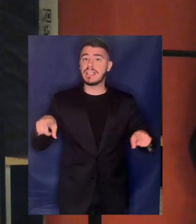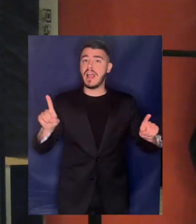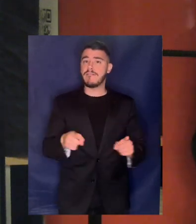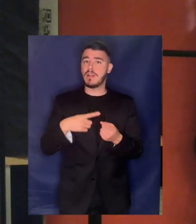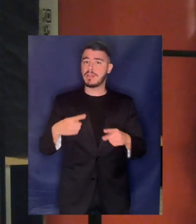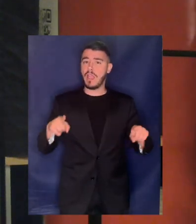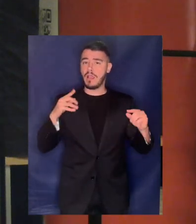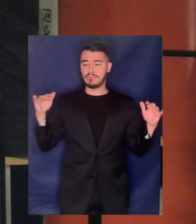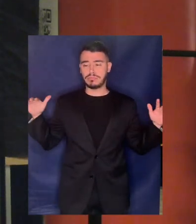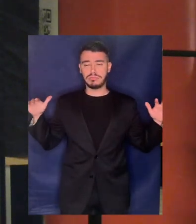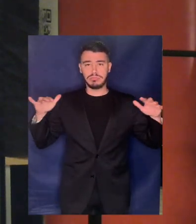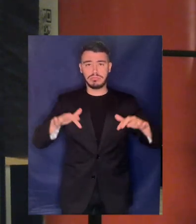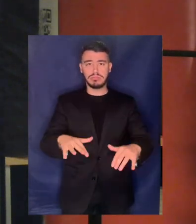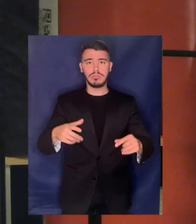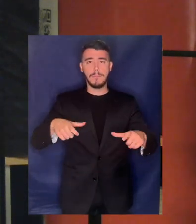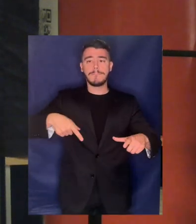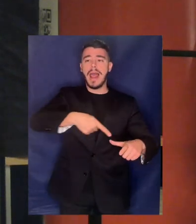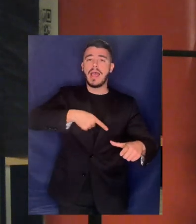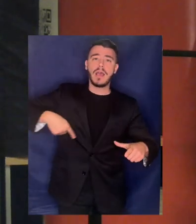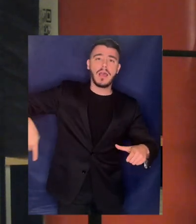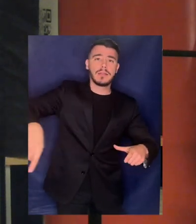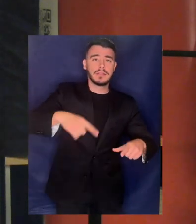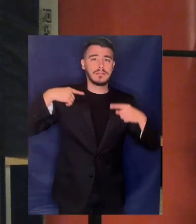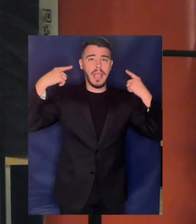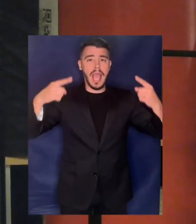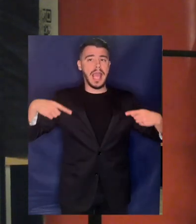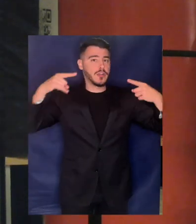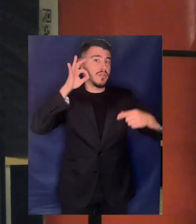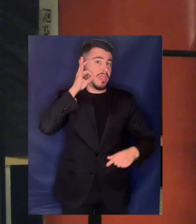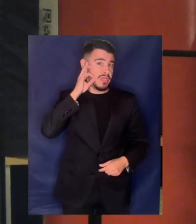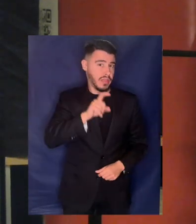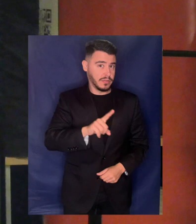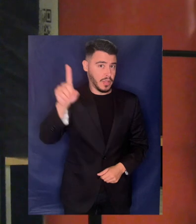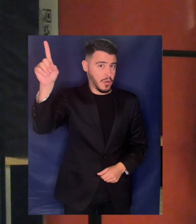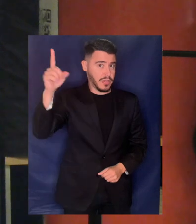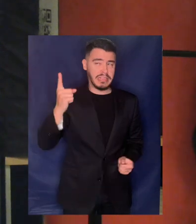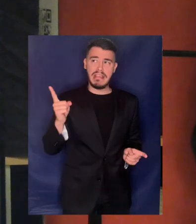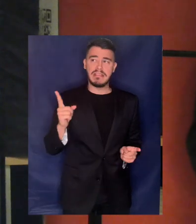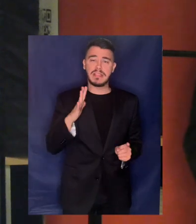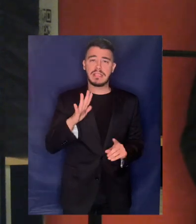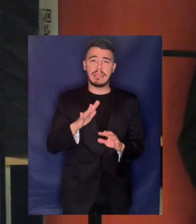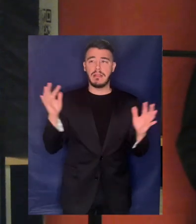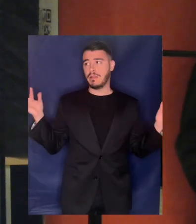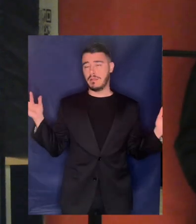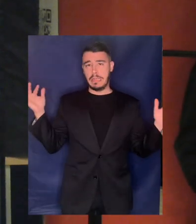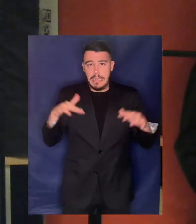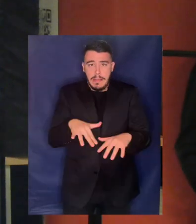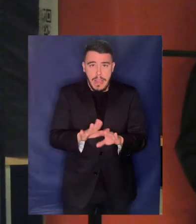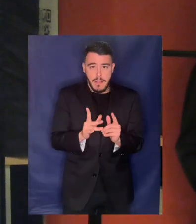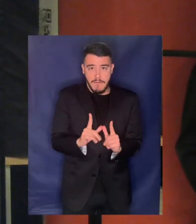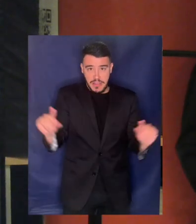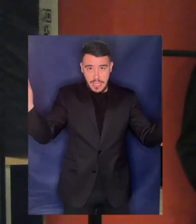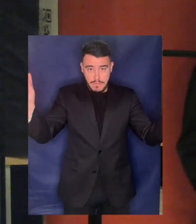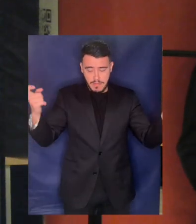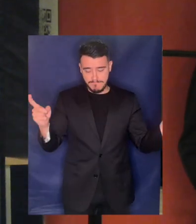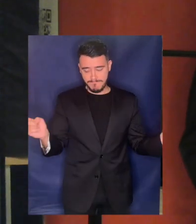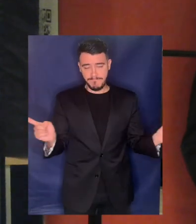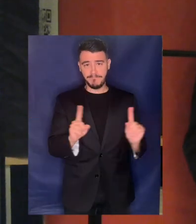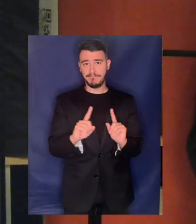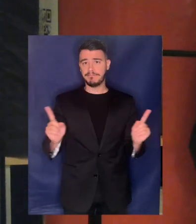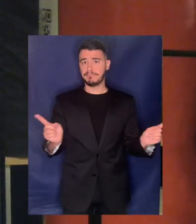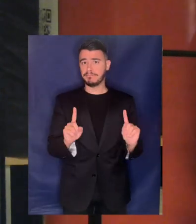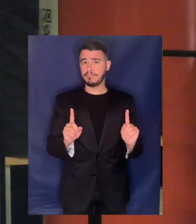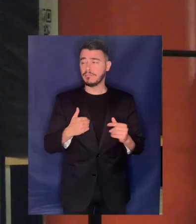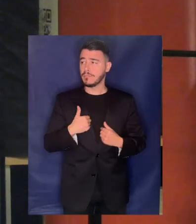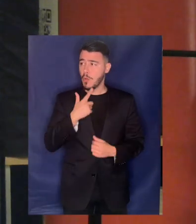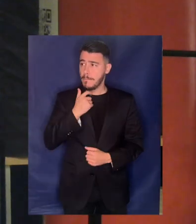στην πλατεία Αριστοτέλους που κατ' εμένα δεν ήταν απλά άλλη μια συγκέντρωση αν μου επιτρέπετε χωρίς ίχνος